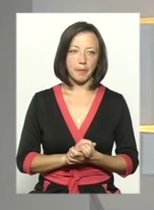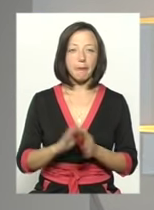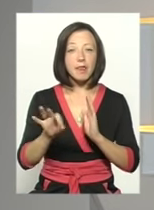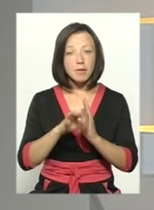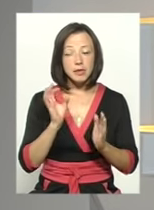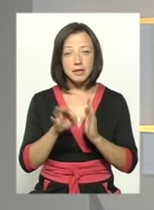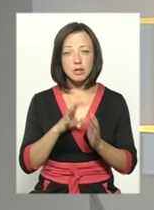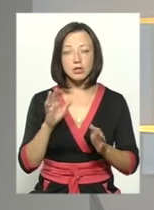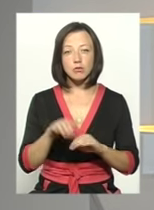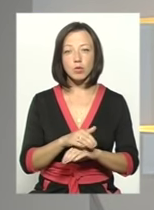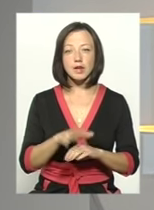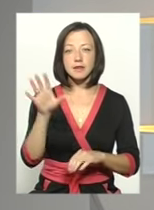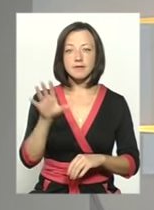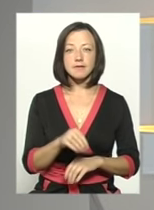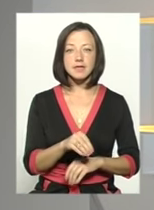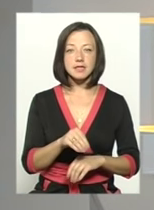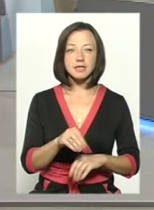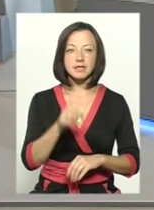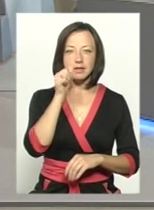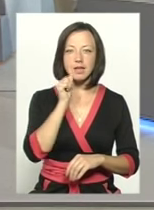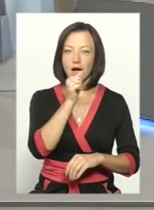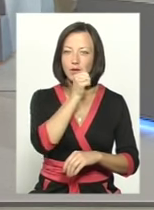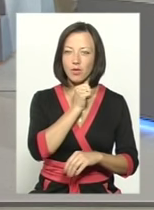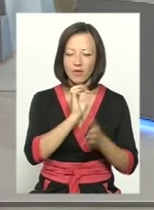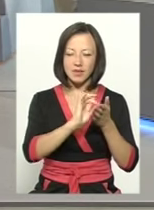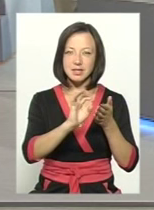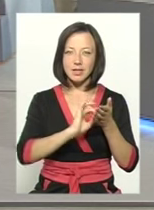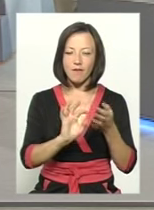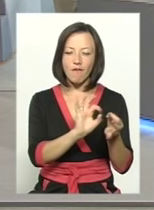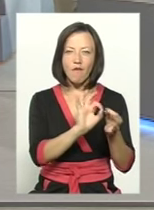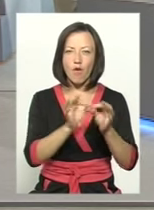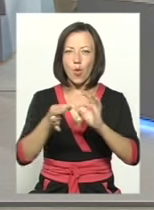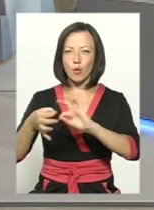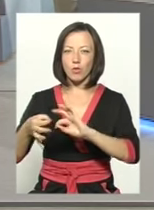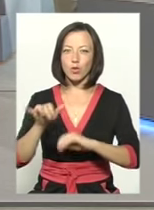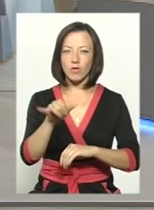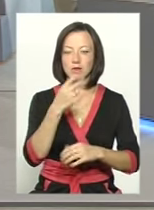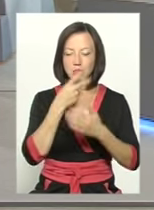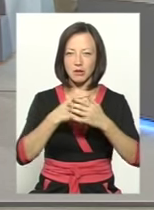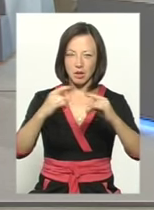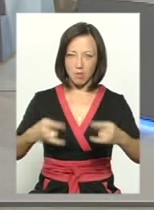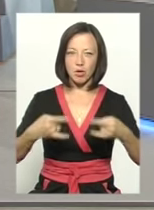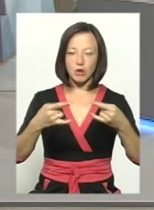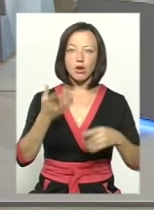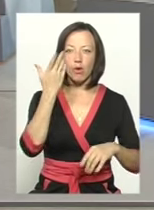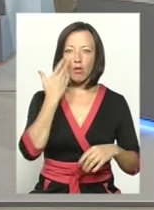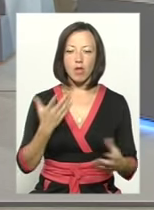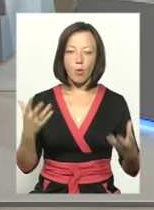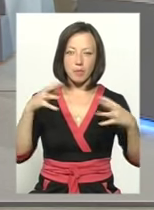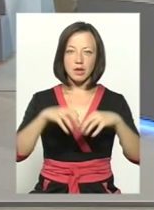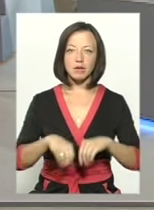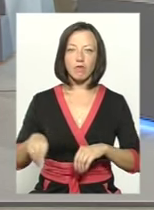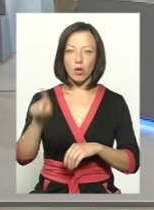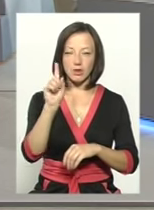ласка, оці всі такі загадкові символи, оці формули, все, що ми бачили у вас на моніторах, вони коли об'єднуються